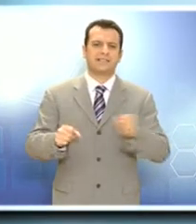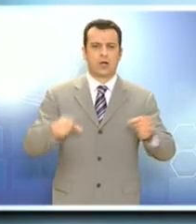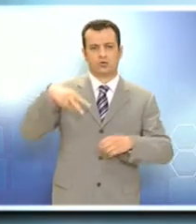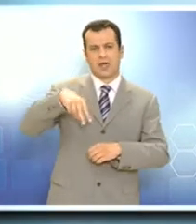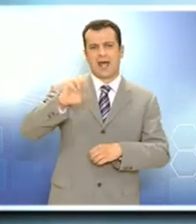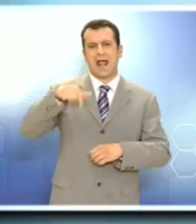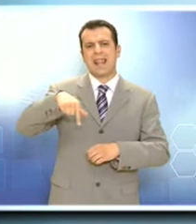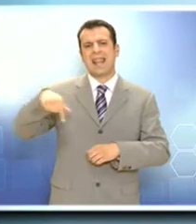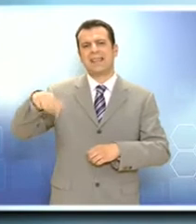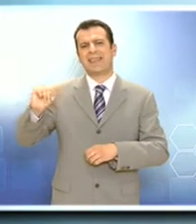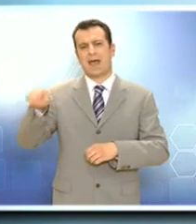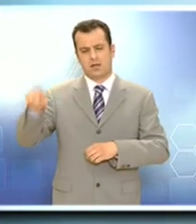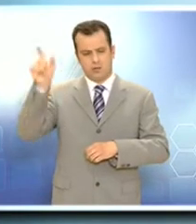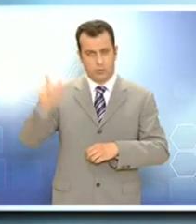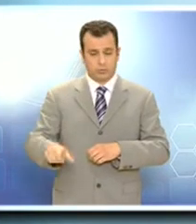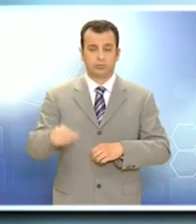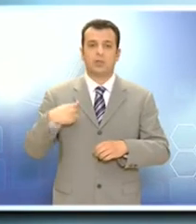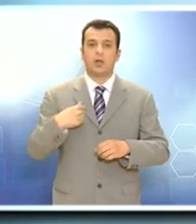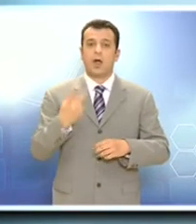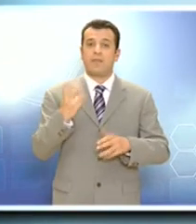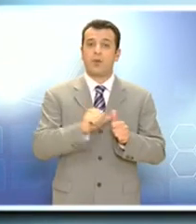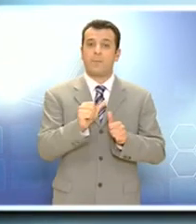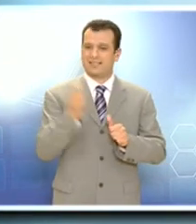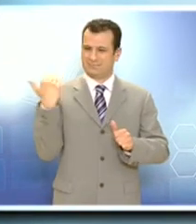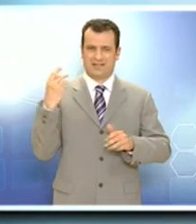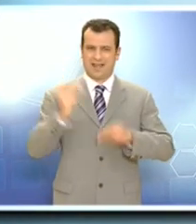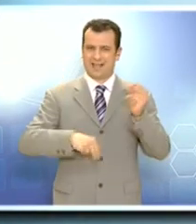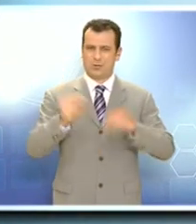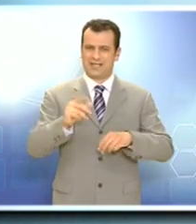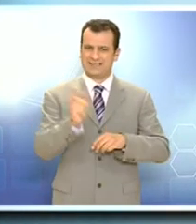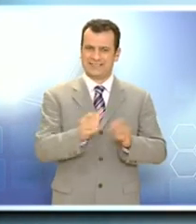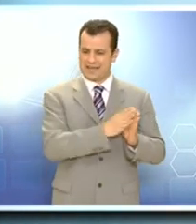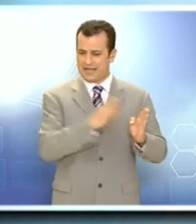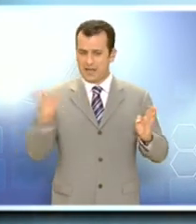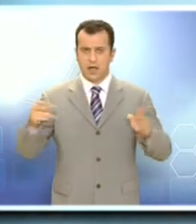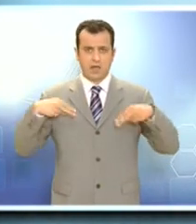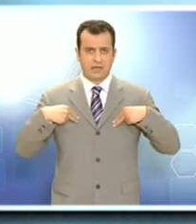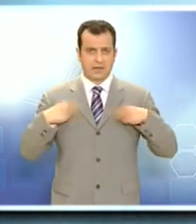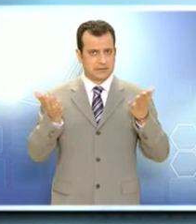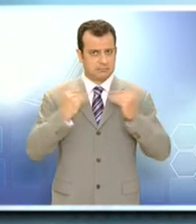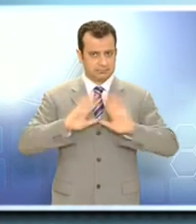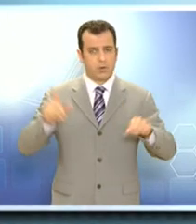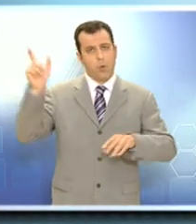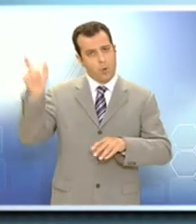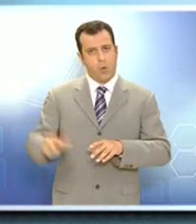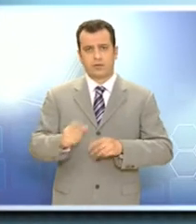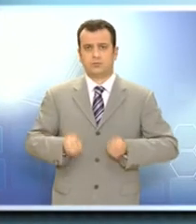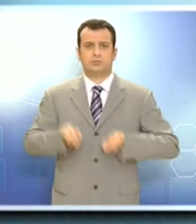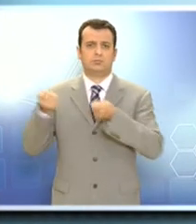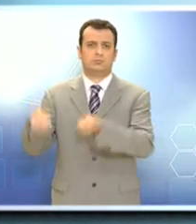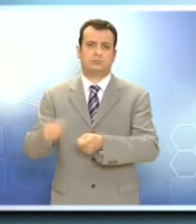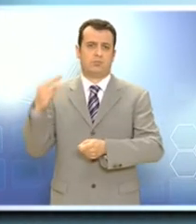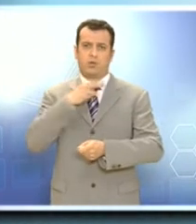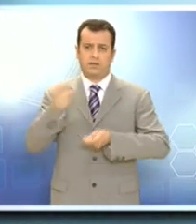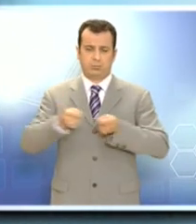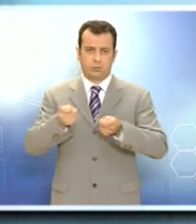διορίστηκε εντολοδόχος Πρωθυπουργός δύο μήνες μετά τις εκλογές στην Ιταλία, και ενώ η χώρα δεν είχε κυβέρνηση όλο αυτό το διάστημα, προσπάθησε να ξεπεράσει